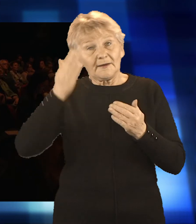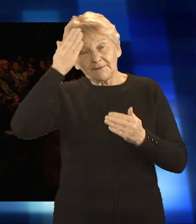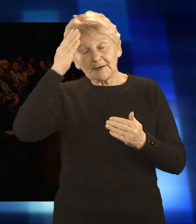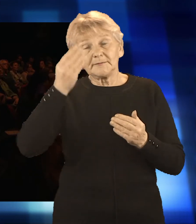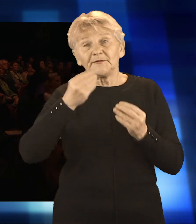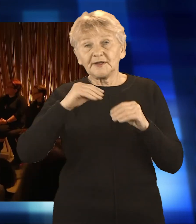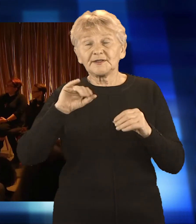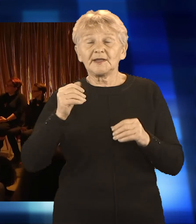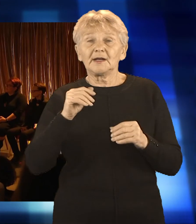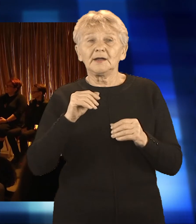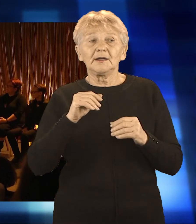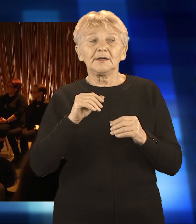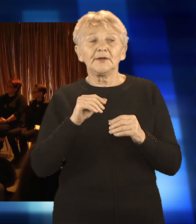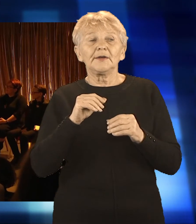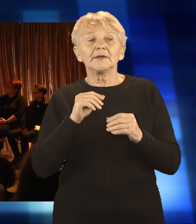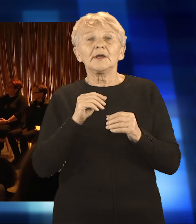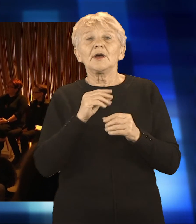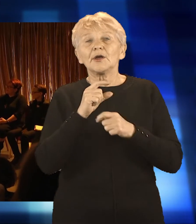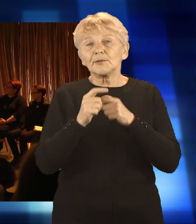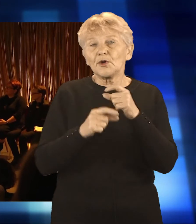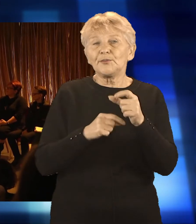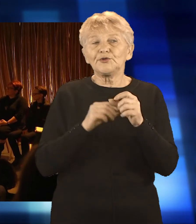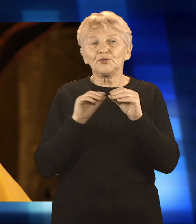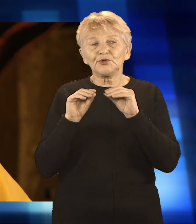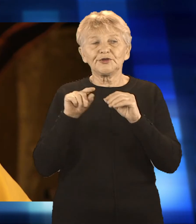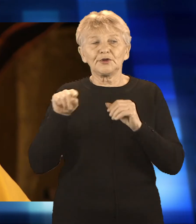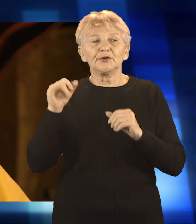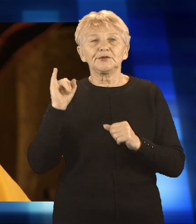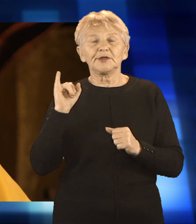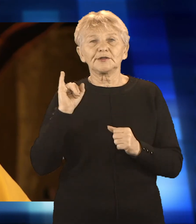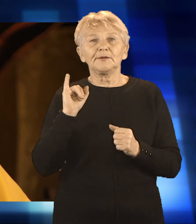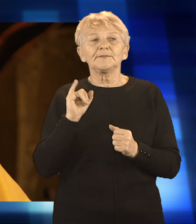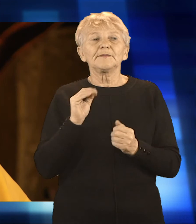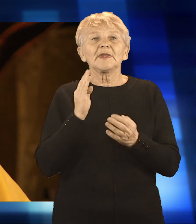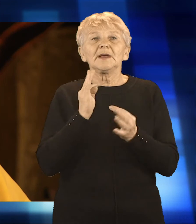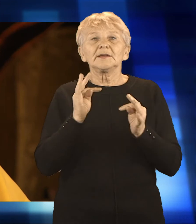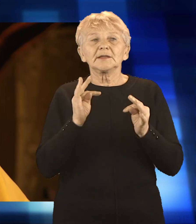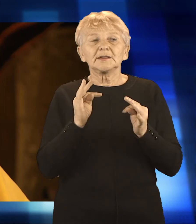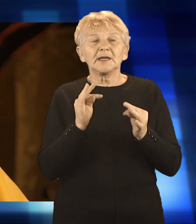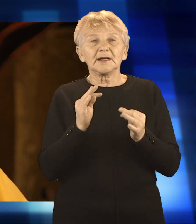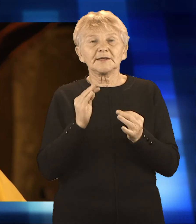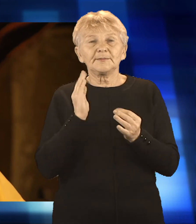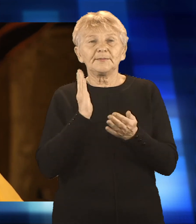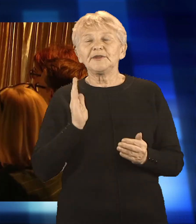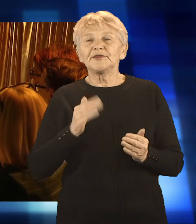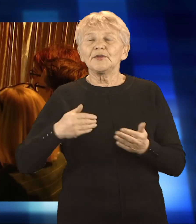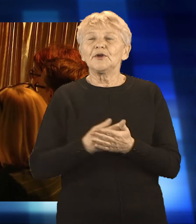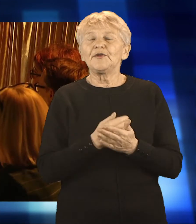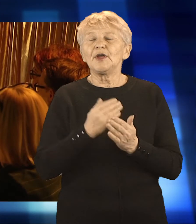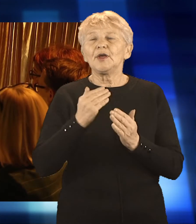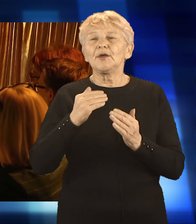właśnie dobiega końca, jej twórcy nie zamierzają zwalniać tempa. Już teraz rusza program Szkoła dla Asa, w ramach którego